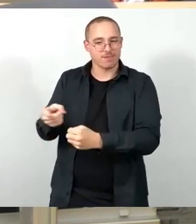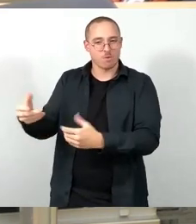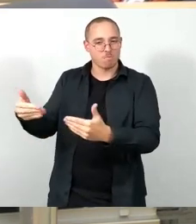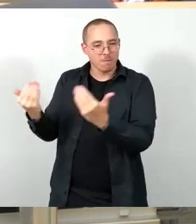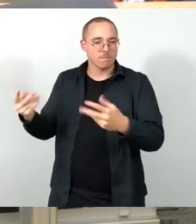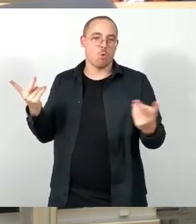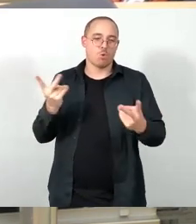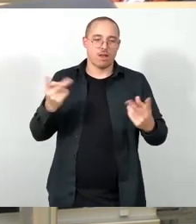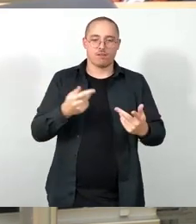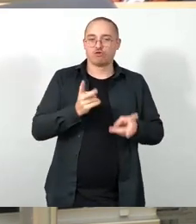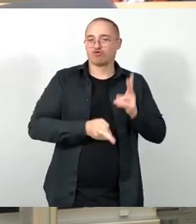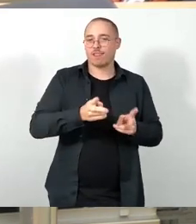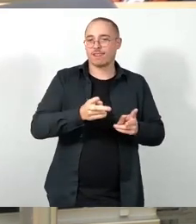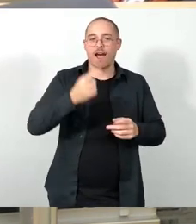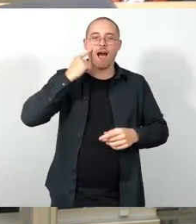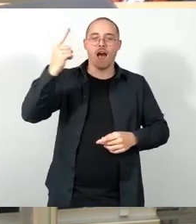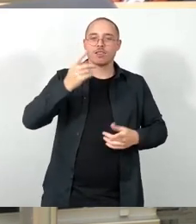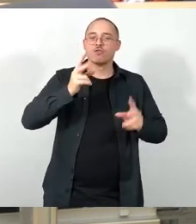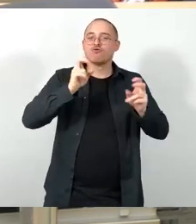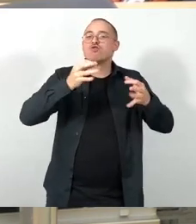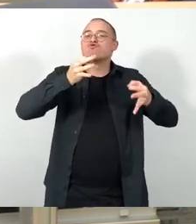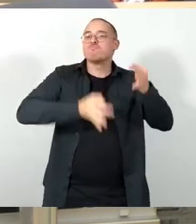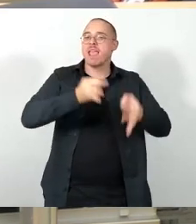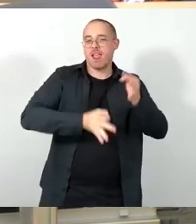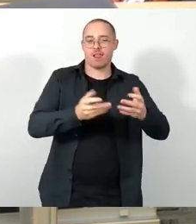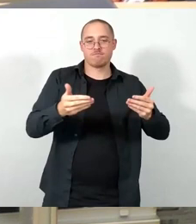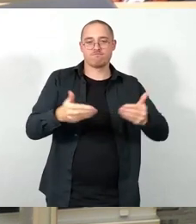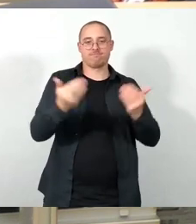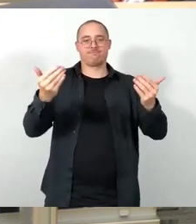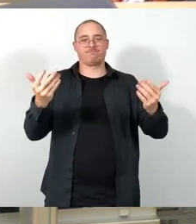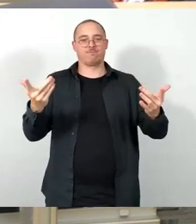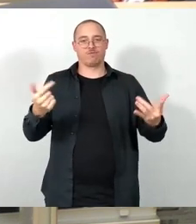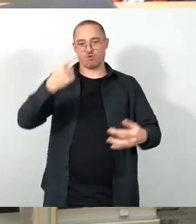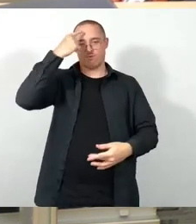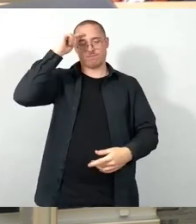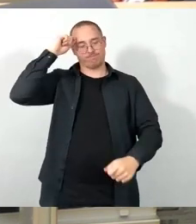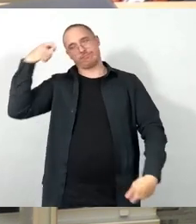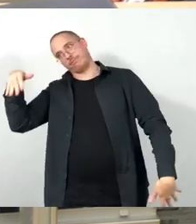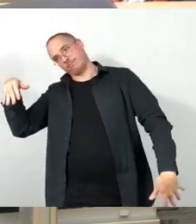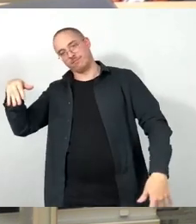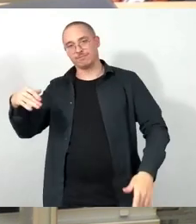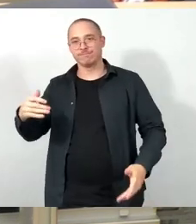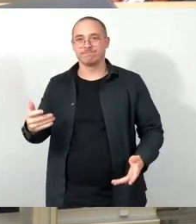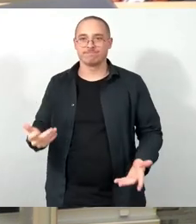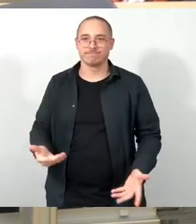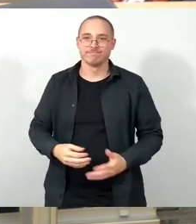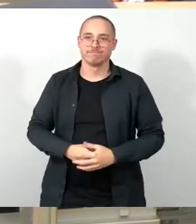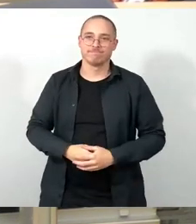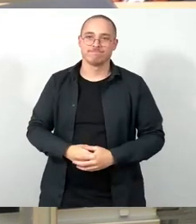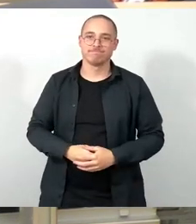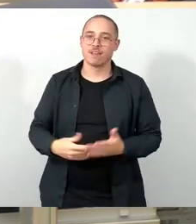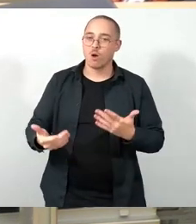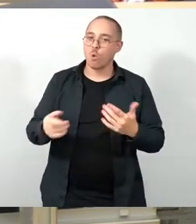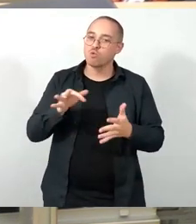sinnentleert werden. Denn der Klimabeirat ist vor allem eines, und hier zitiere ich eine nicht näher benannte